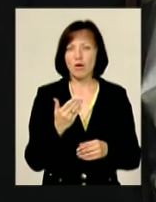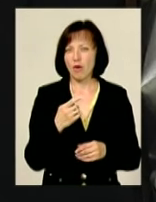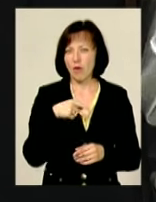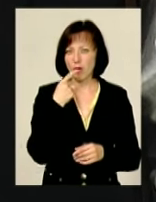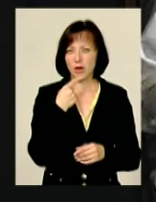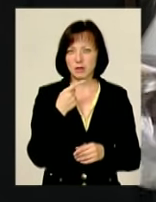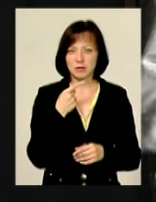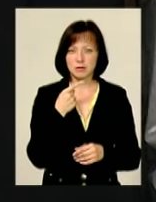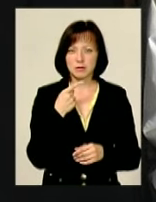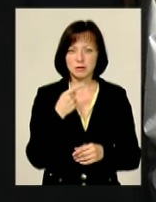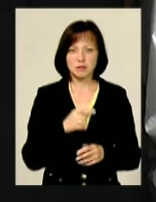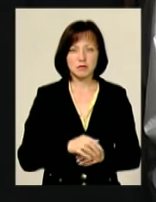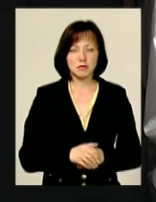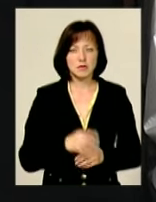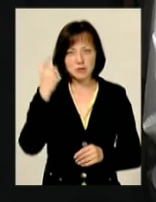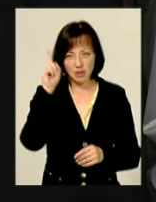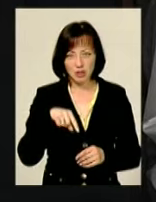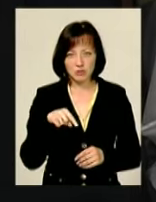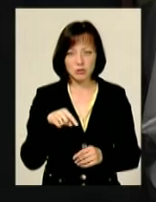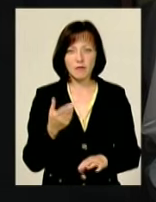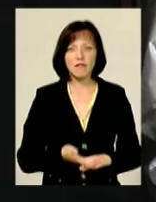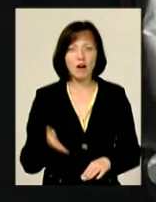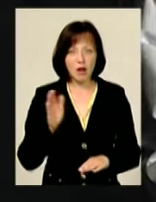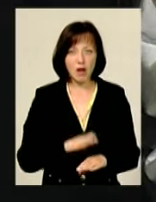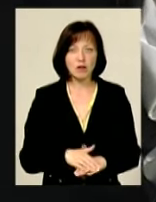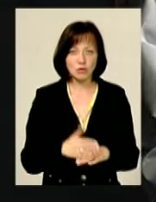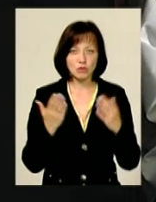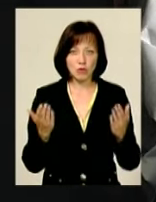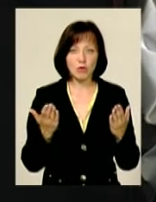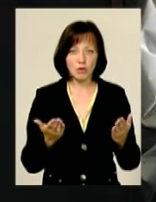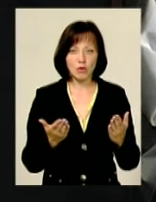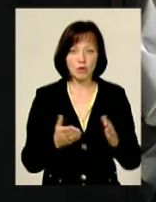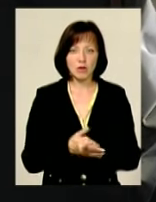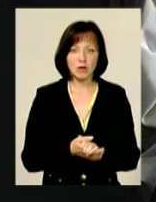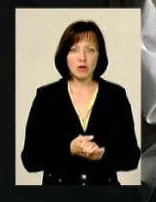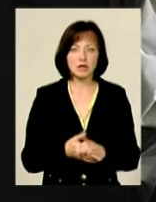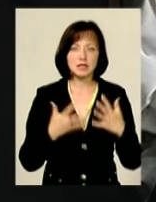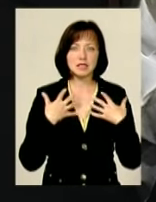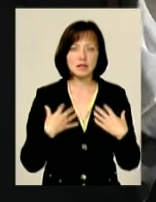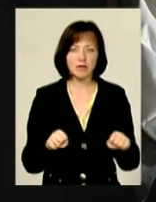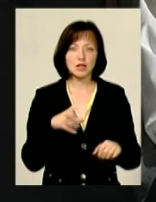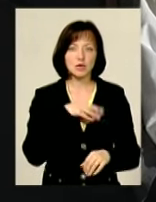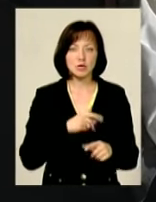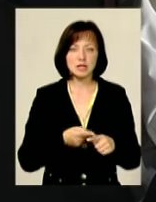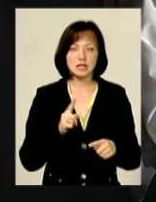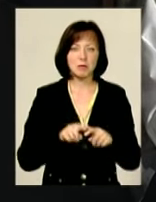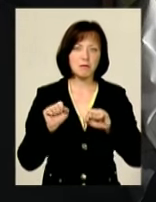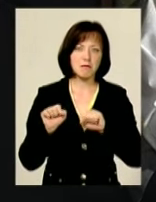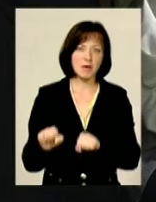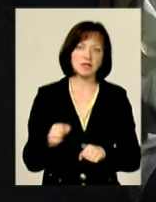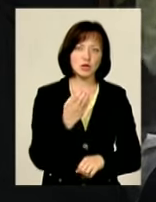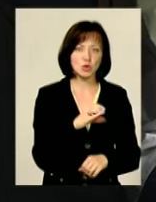важко зірвати з душі цей панцир столітній